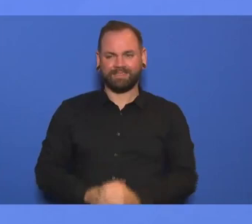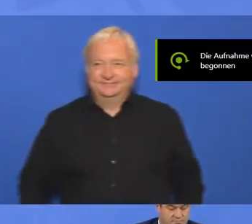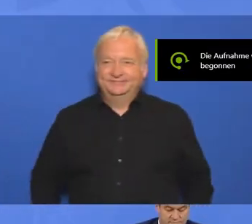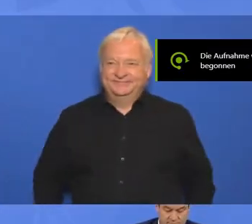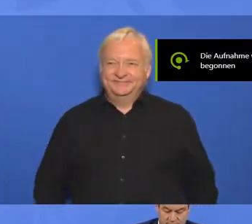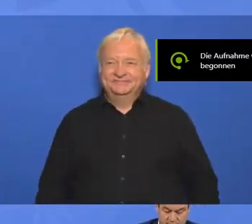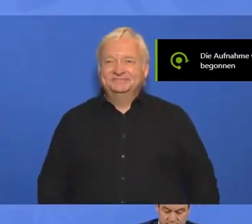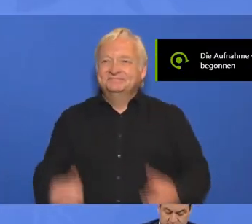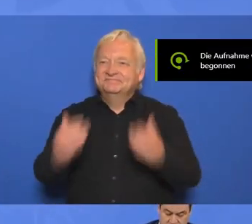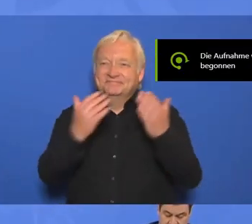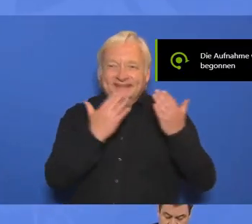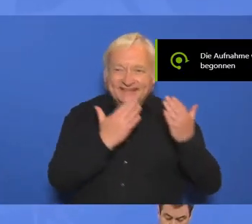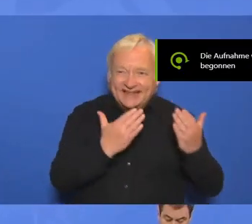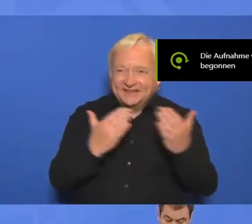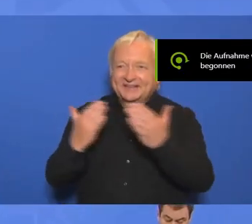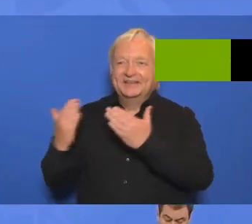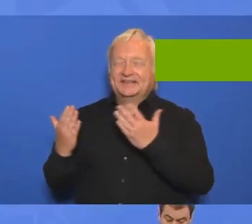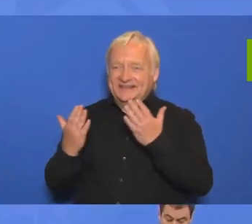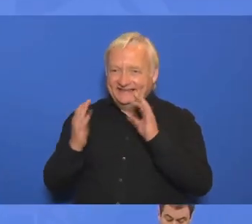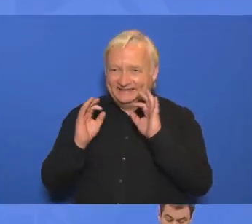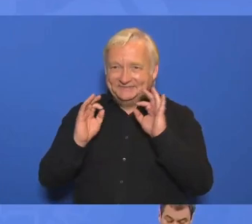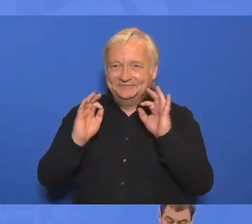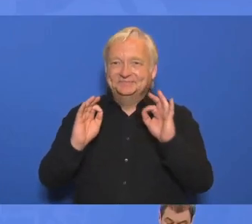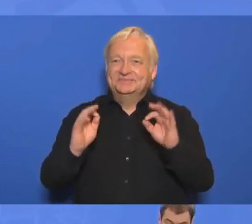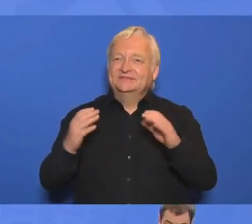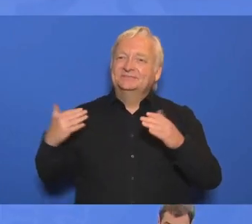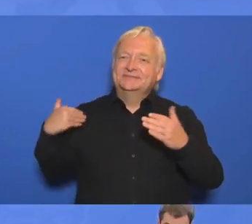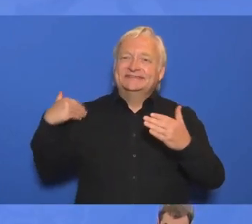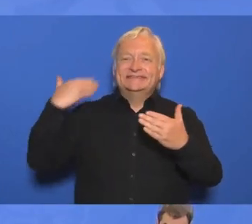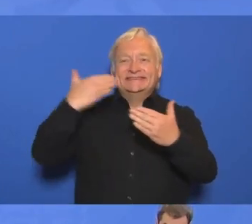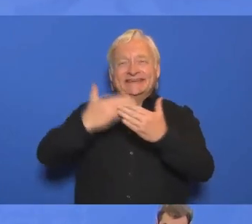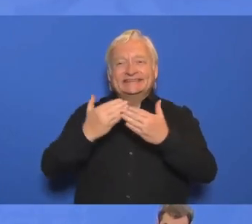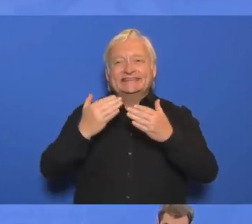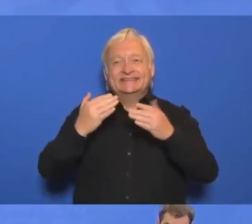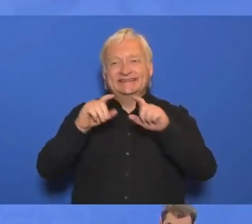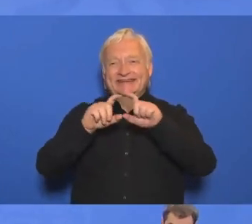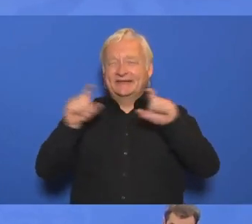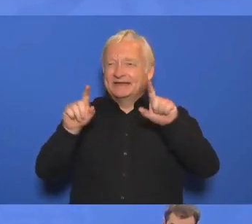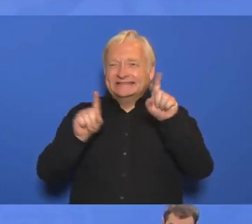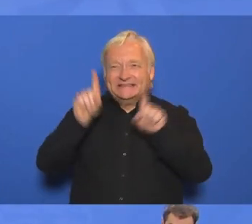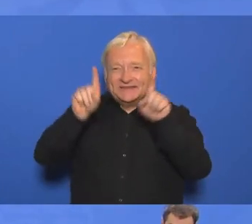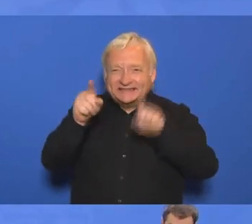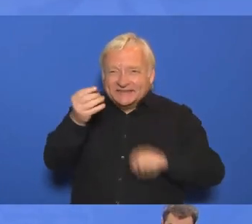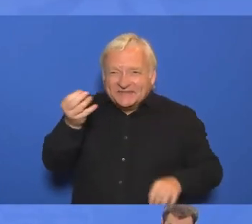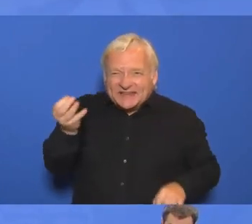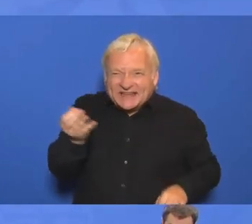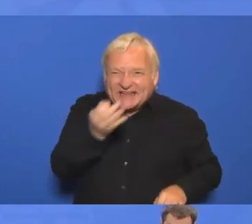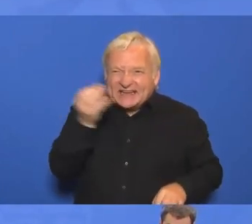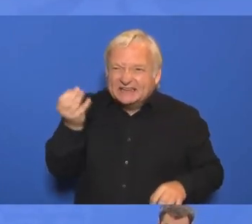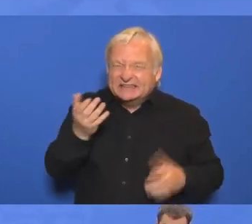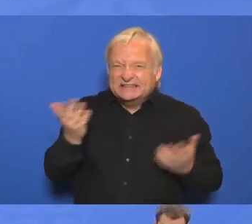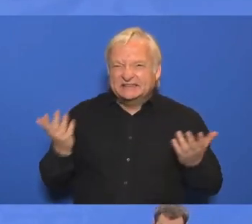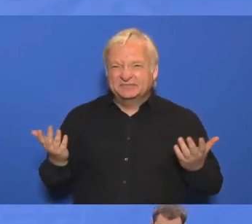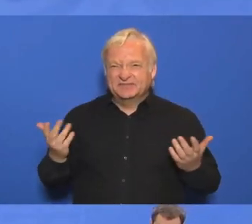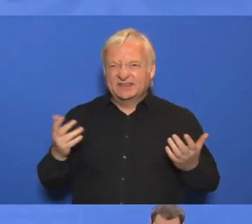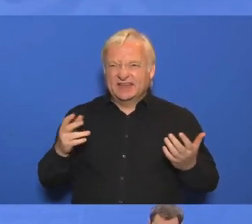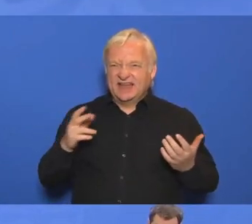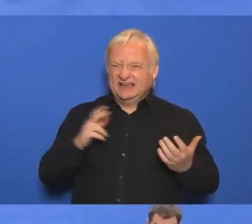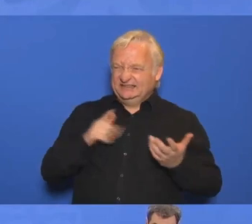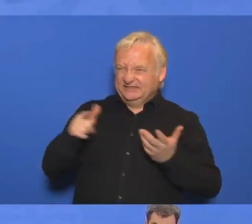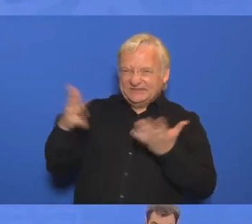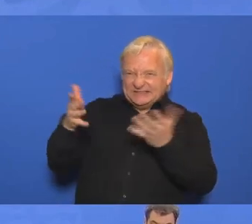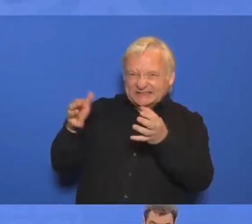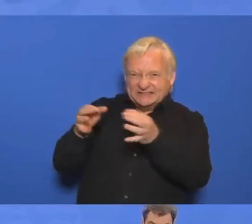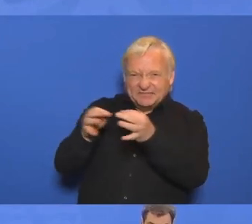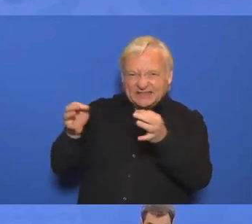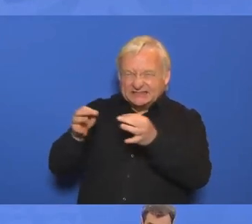Mal. Ich habe wenig über Silvester gesprochen. Ziel der Übung eigentlich aller Maßnahmen seit März